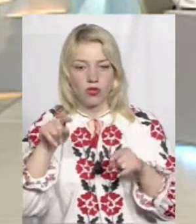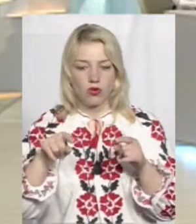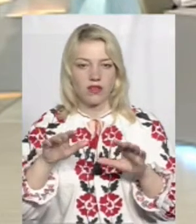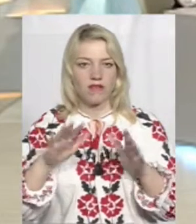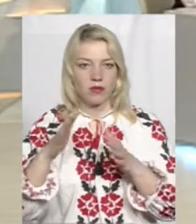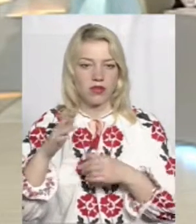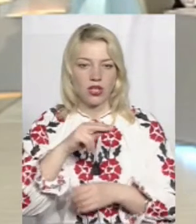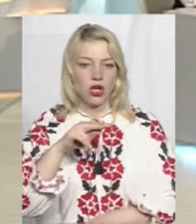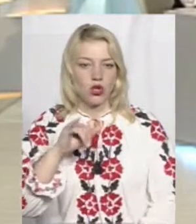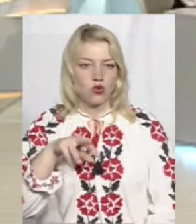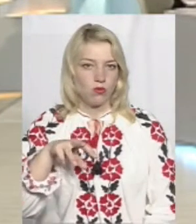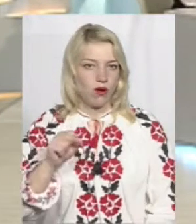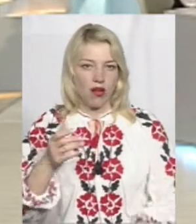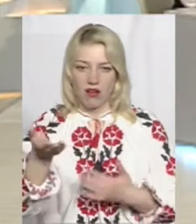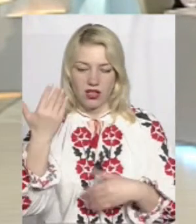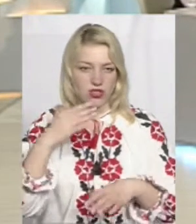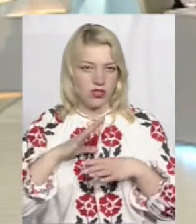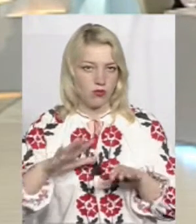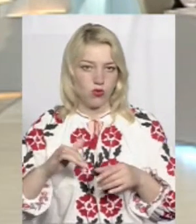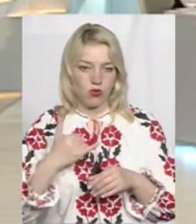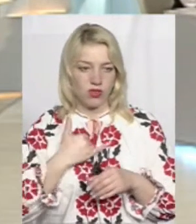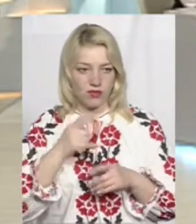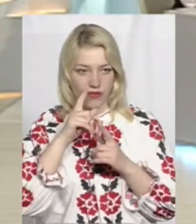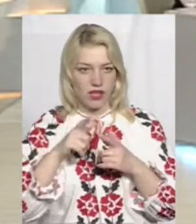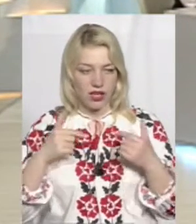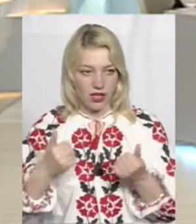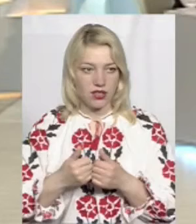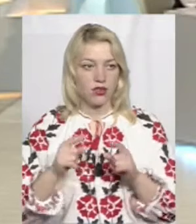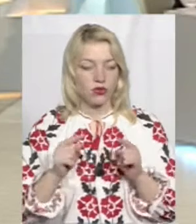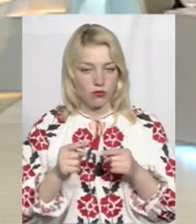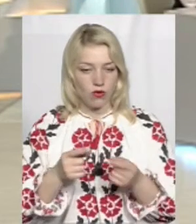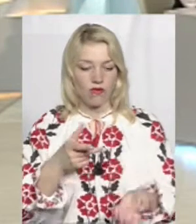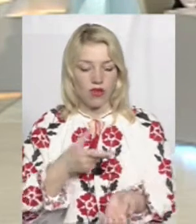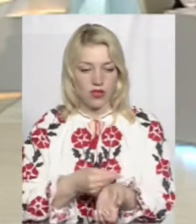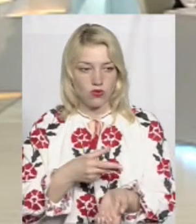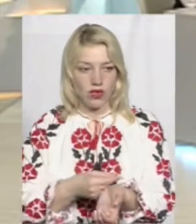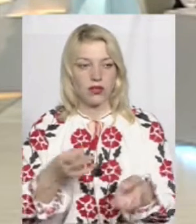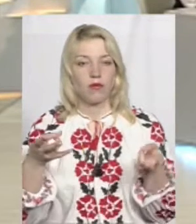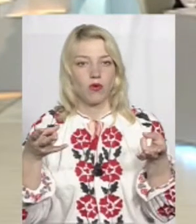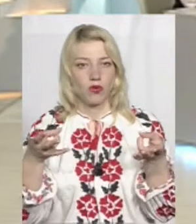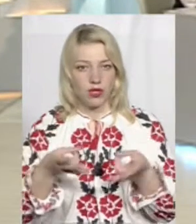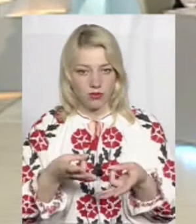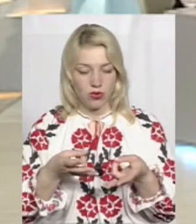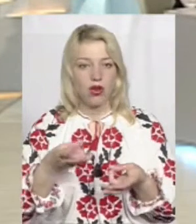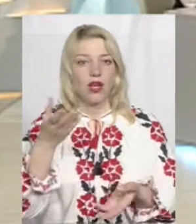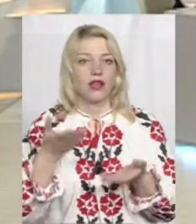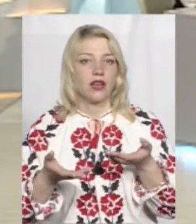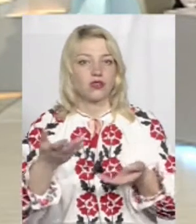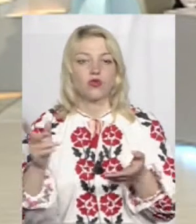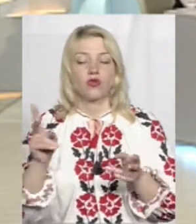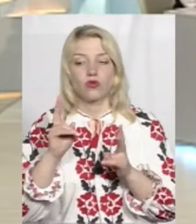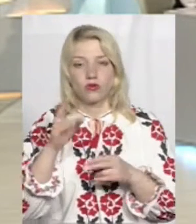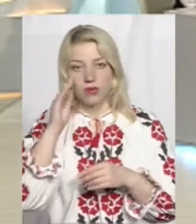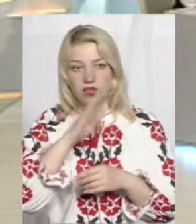чуми, якої раніше взагалі не було в Україні. Через те вакцинувати все-таки потрібно. Якщо в якихось